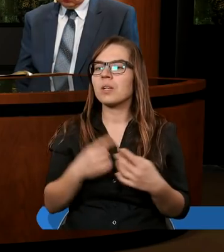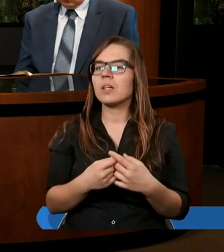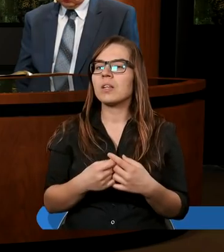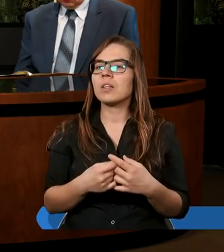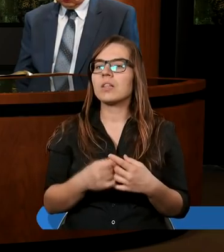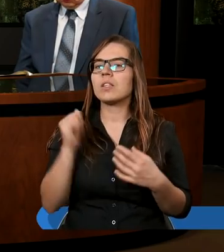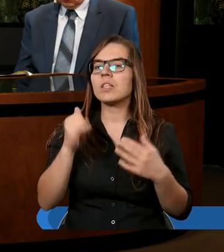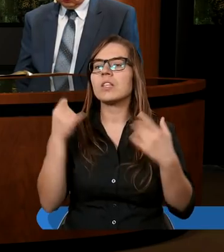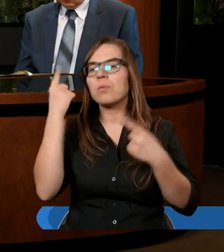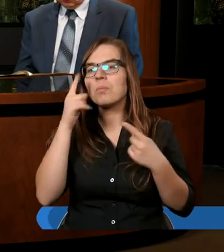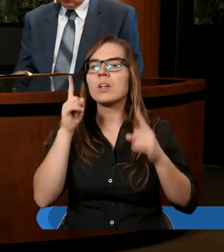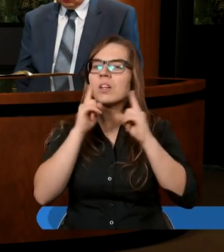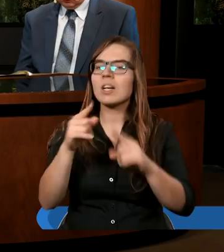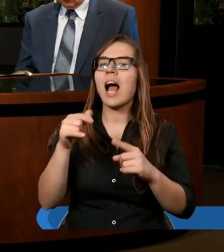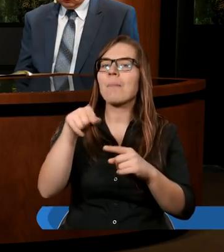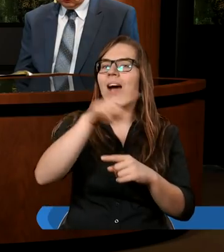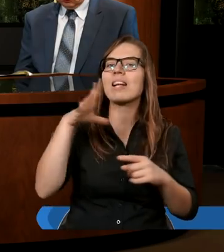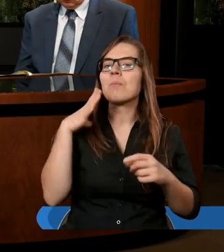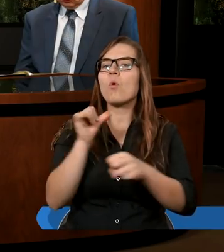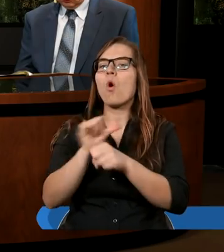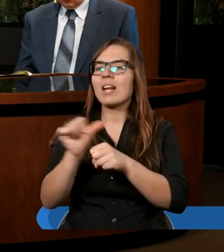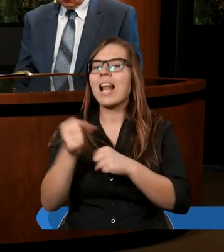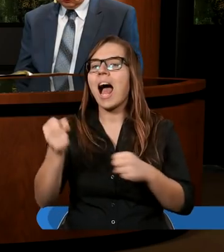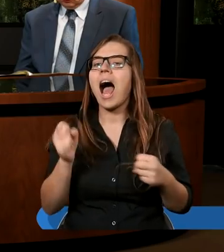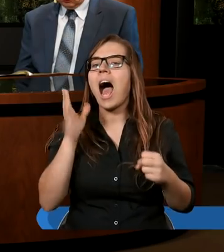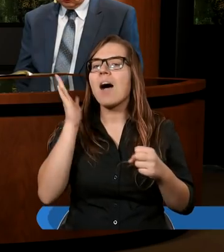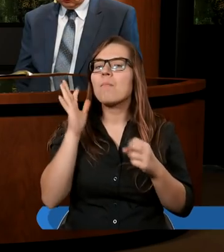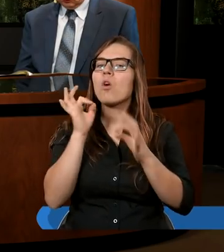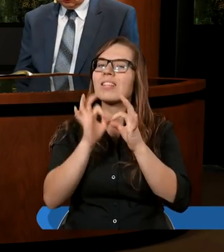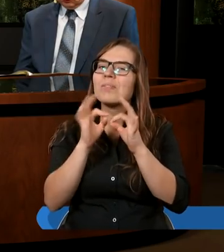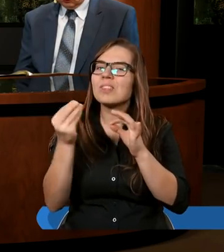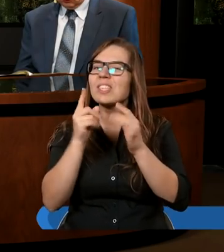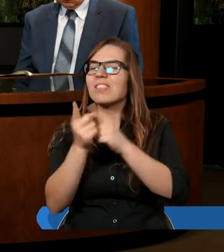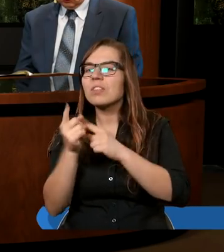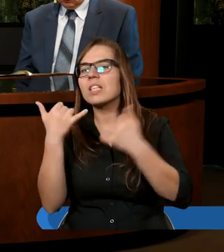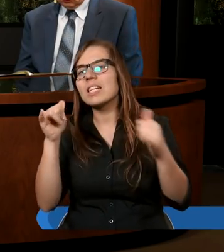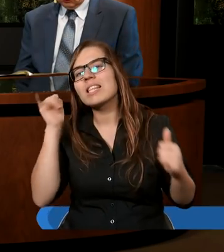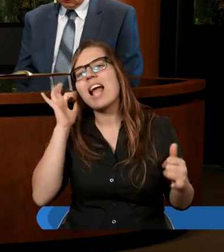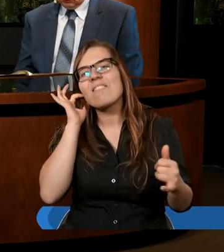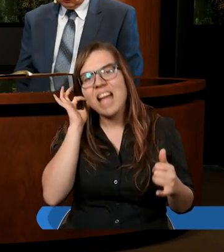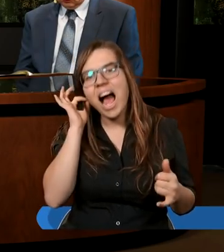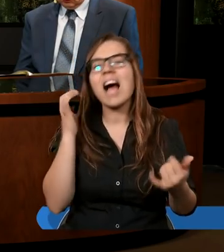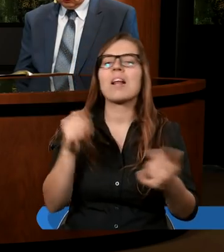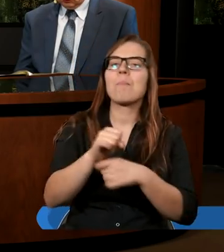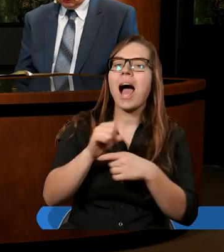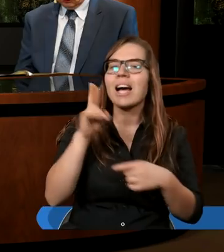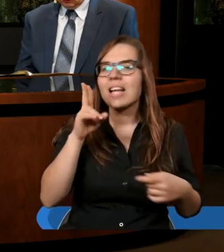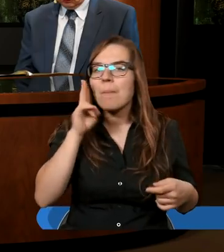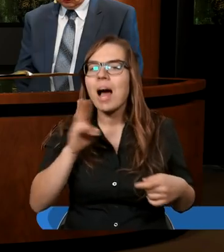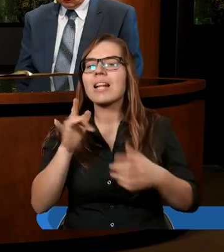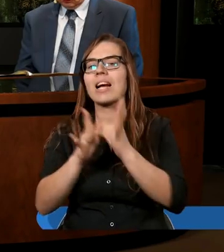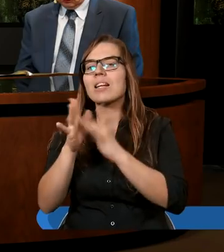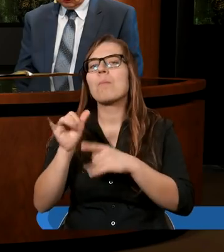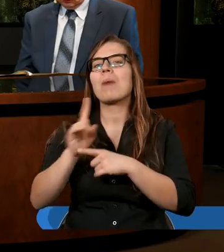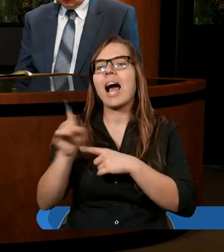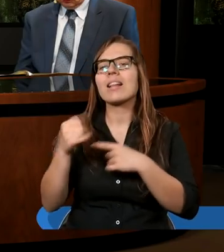I doliczyłam się, że ich naprawdę było jedenastu apostołów, ale potem są jeszcze wymienione niewiasty, Maria Matka Jezusa i